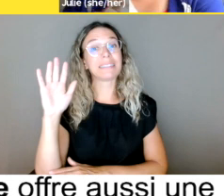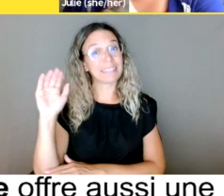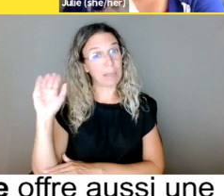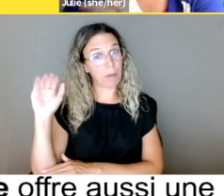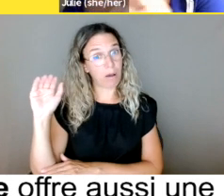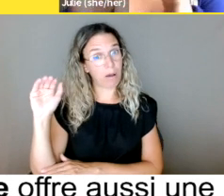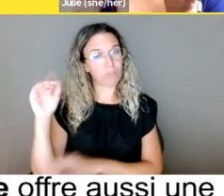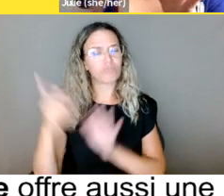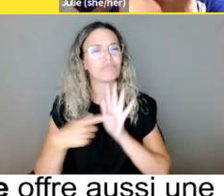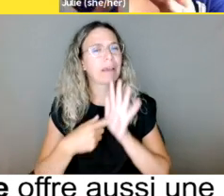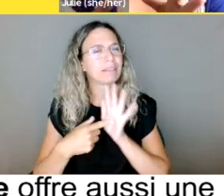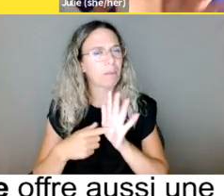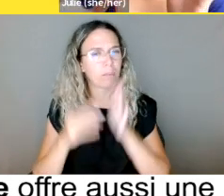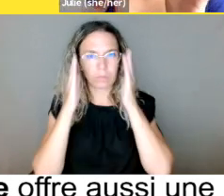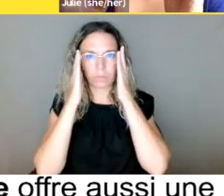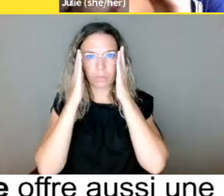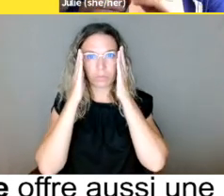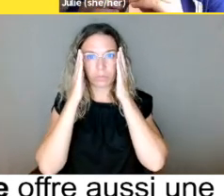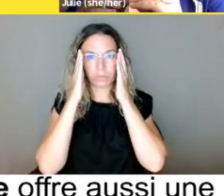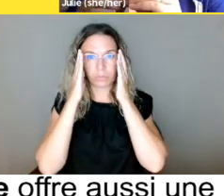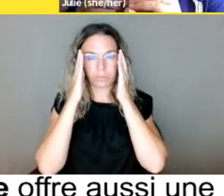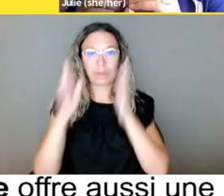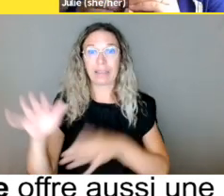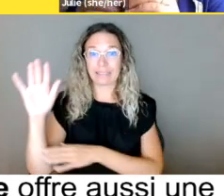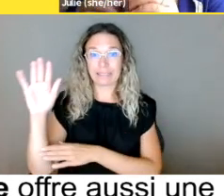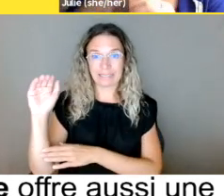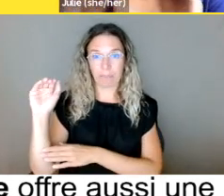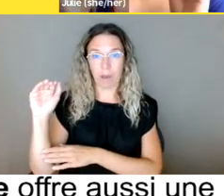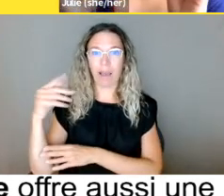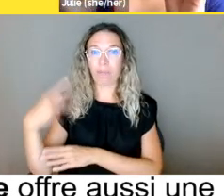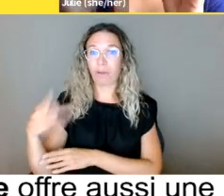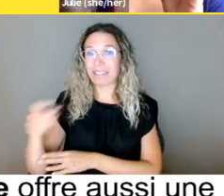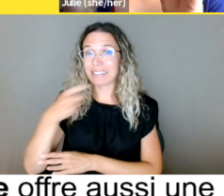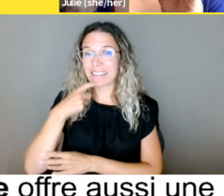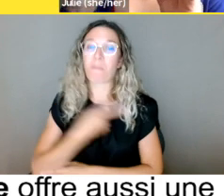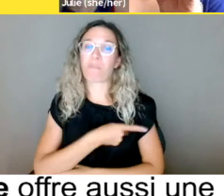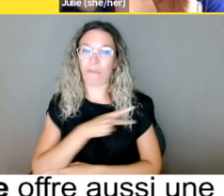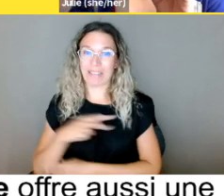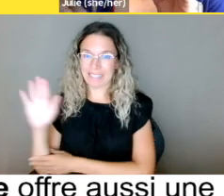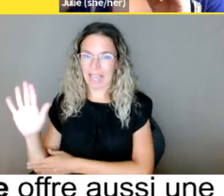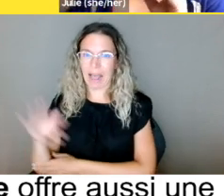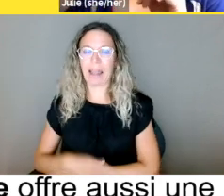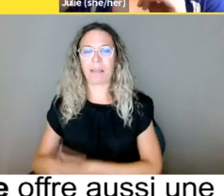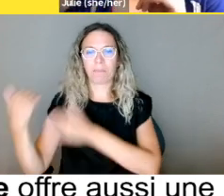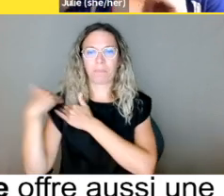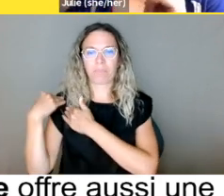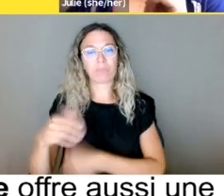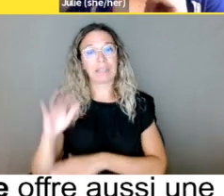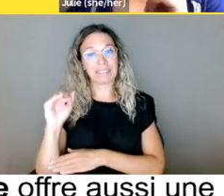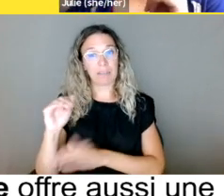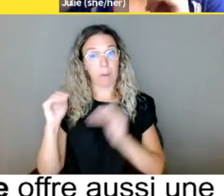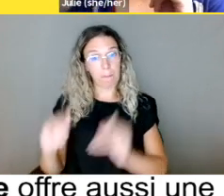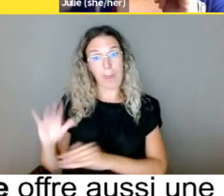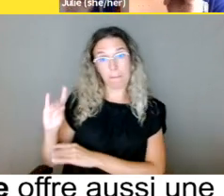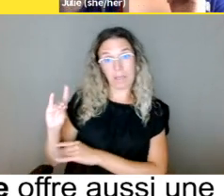allez au cinéma, mettons,